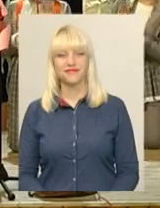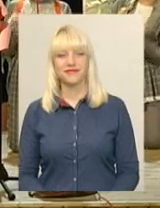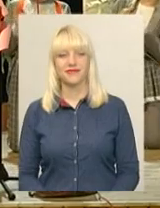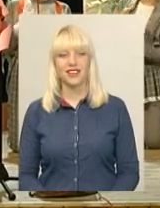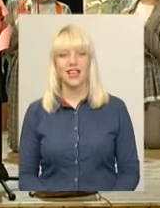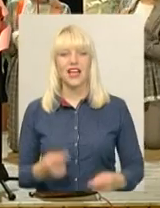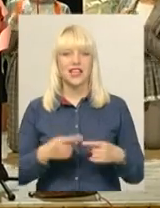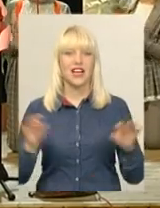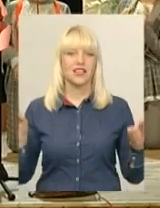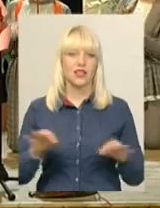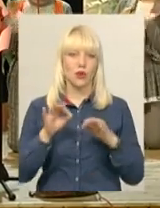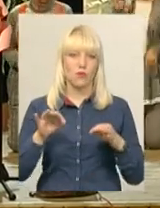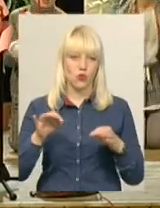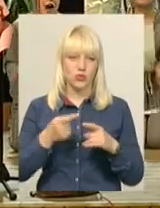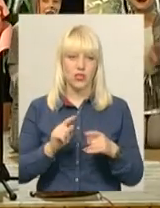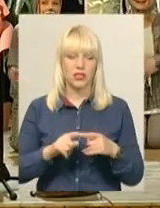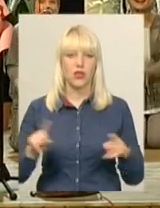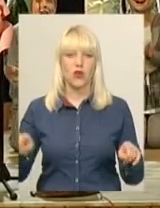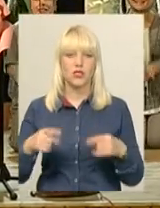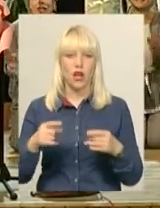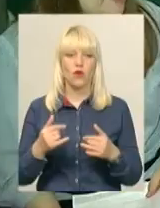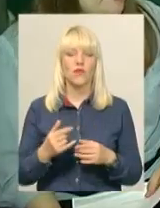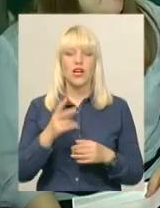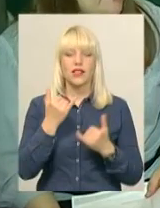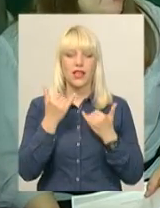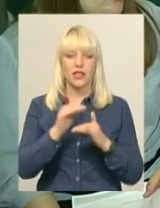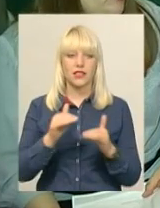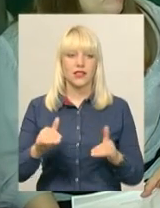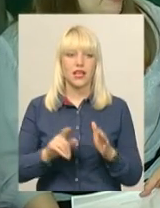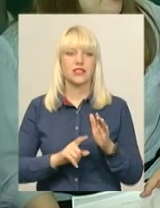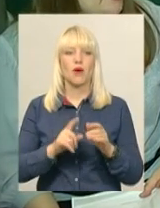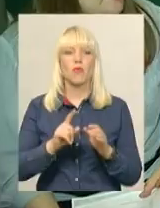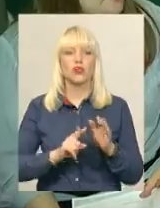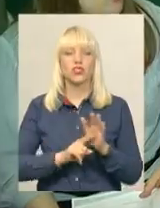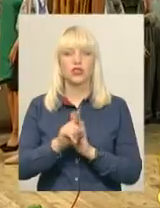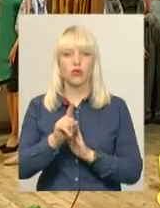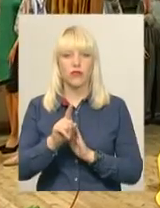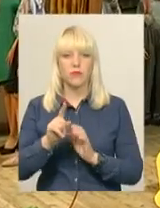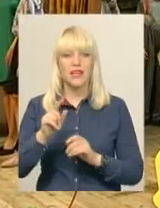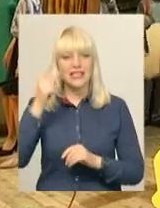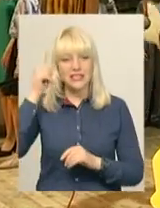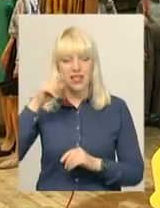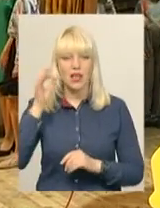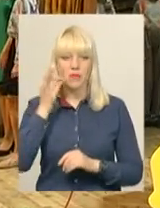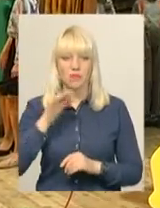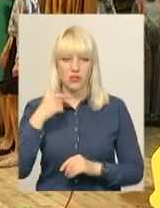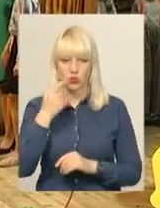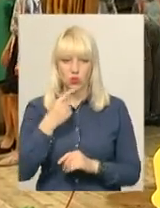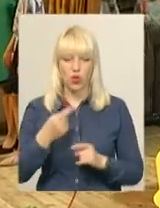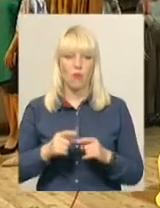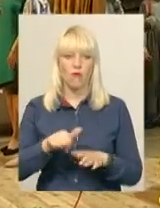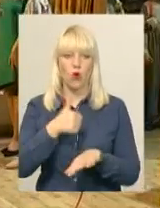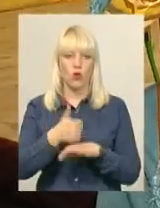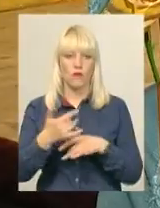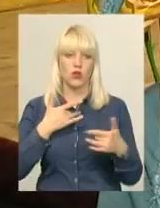Мюзикл розрахований на школярів із початковим знанням німецької мови. Вокальну частину виконують старшокласники, а в головних ролях – учні 5